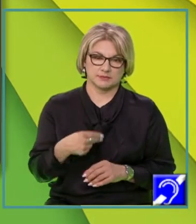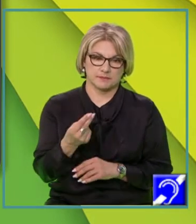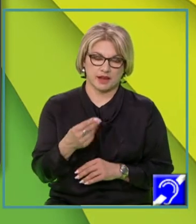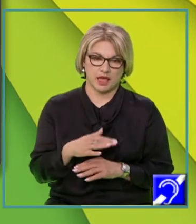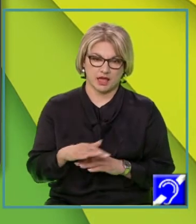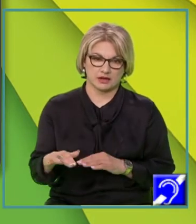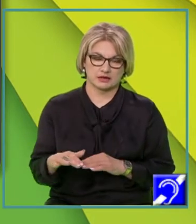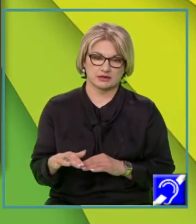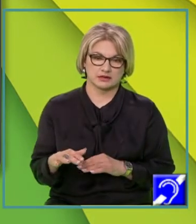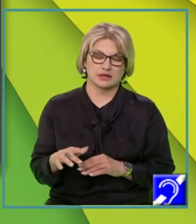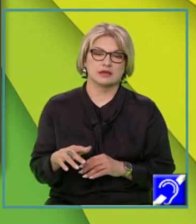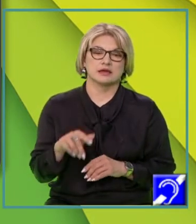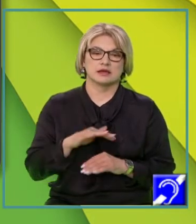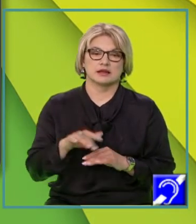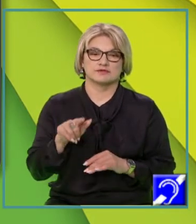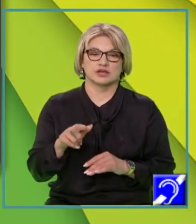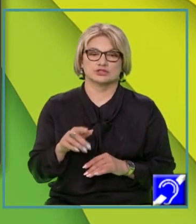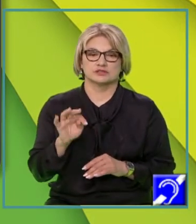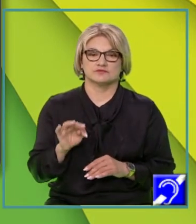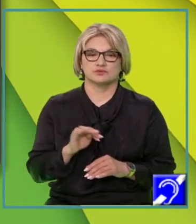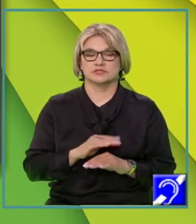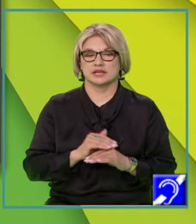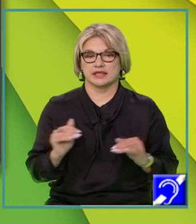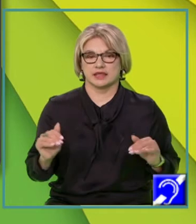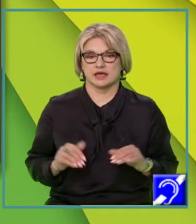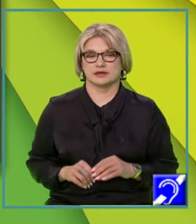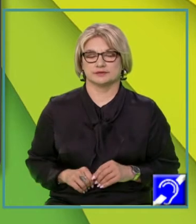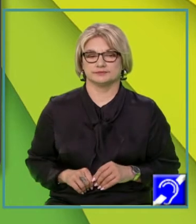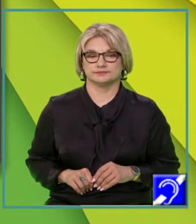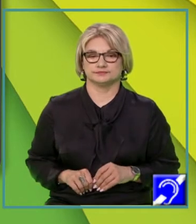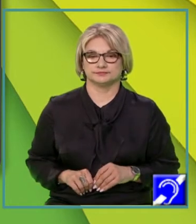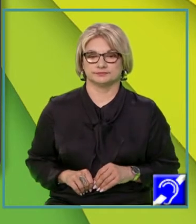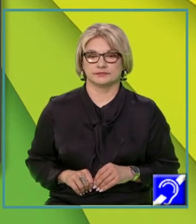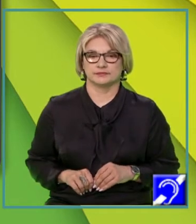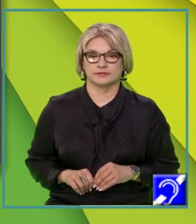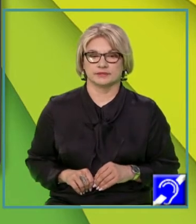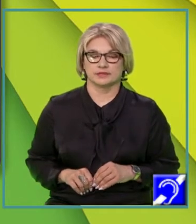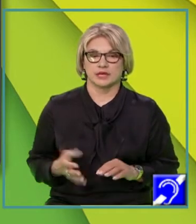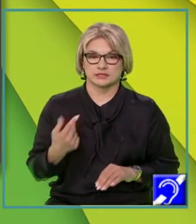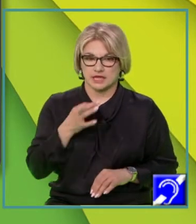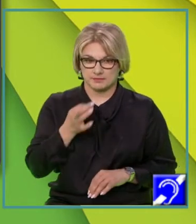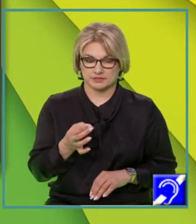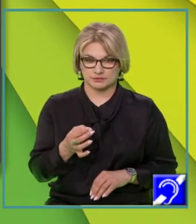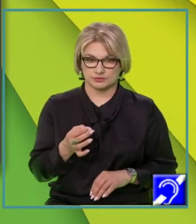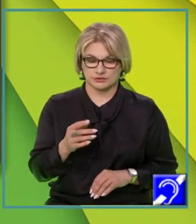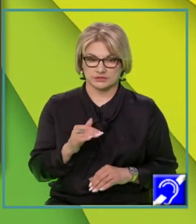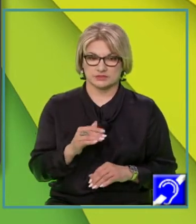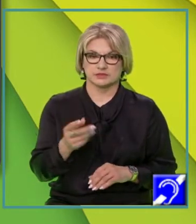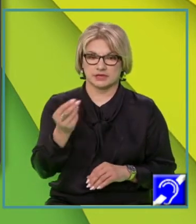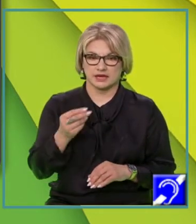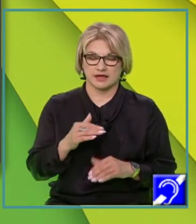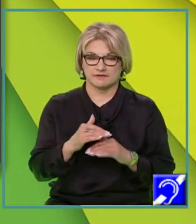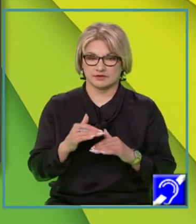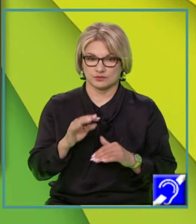graficul acestei funcții liniare. Cum am spus, graficul funcției liniare